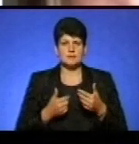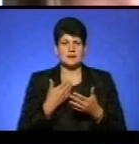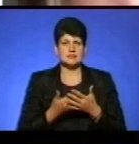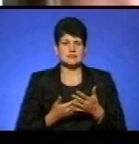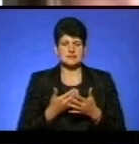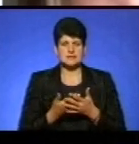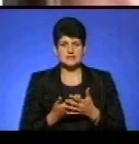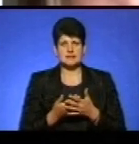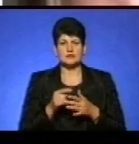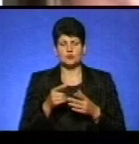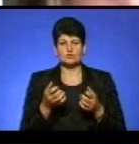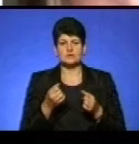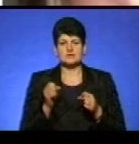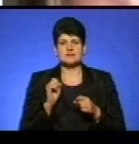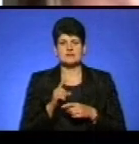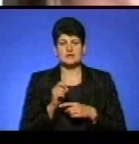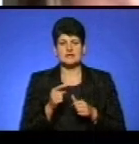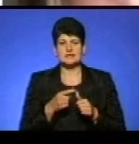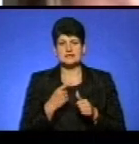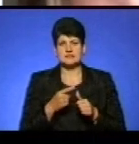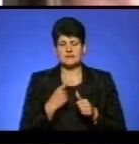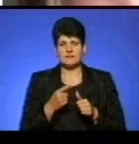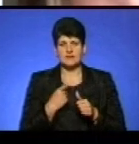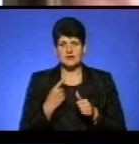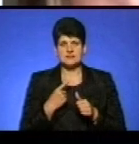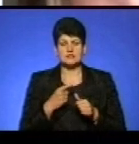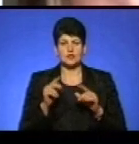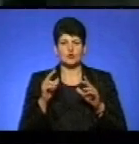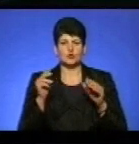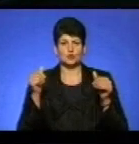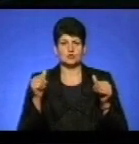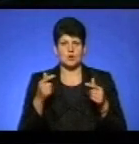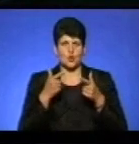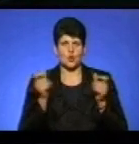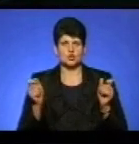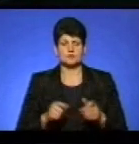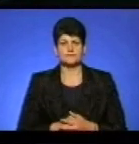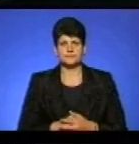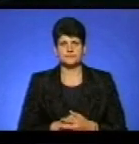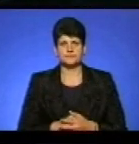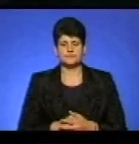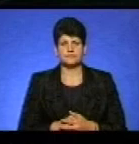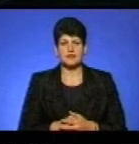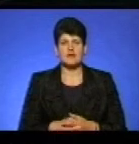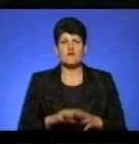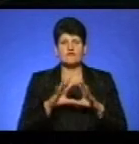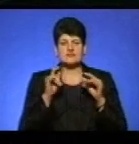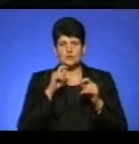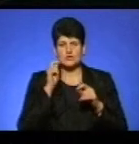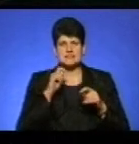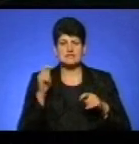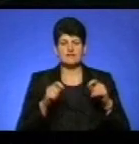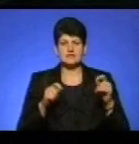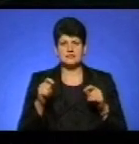Вчера ми отримали на нього завдання. Називається він «Фестивальна дошка оголошень». Зазначився, український фестиваль